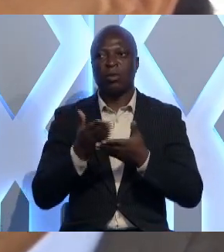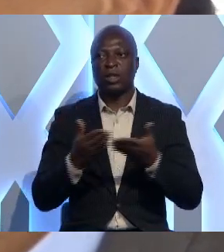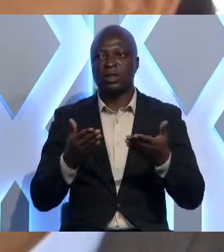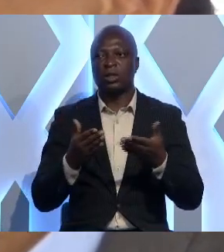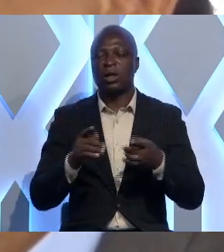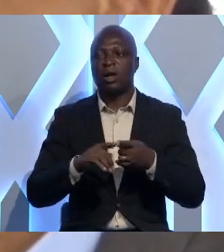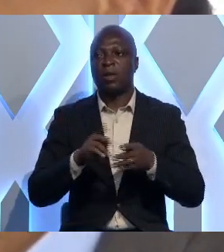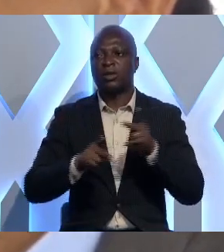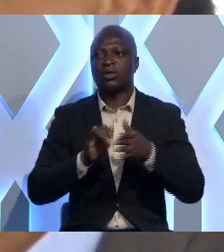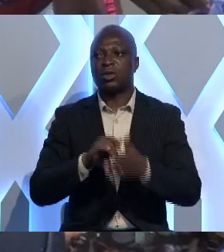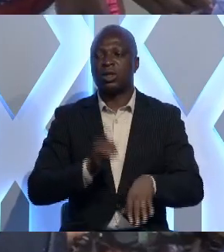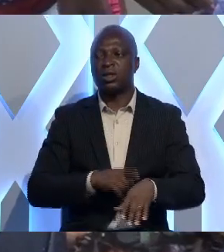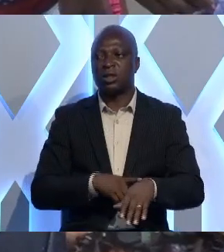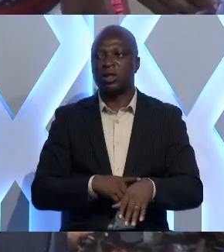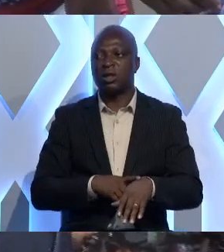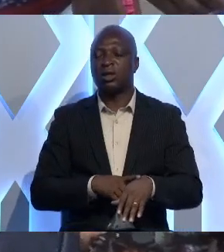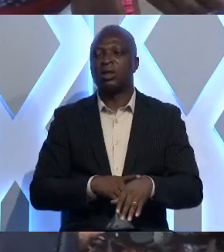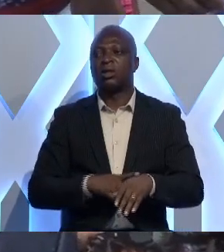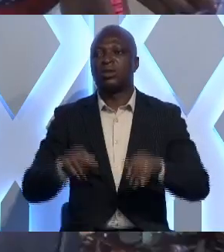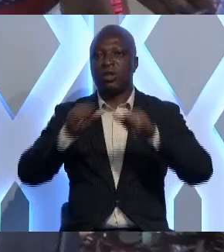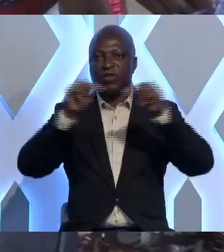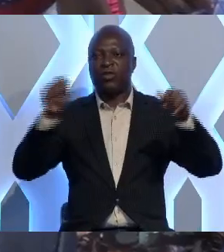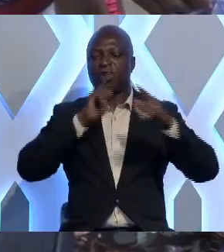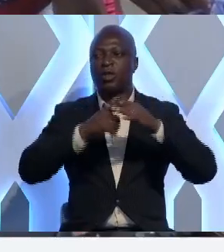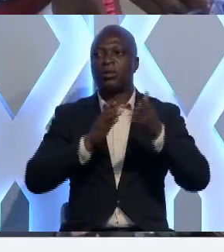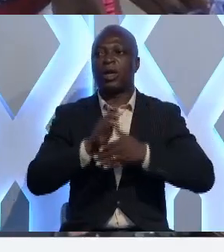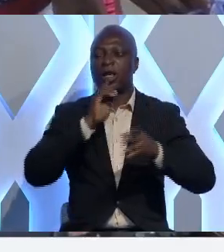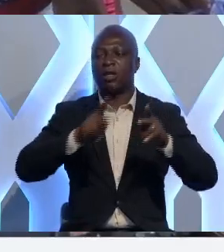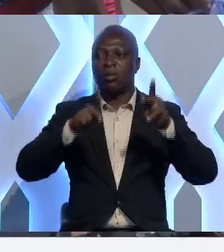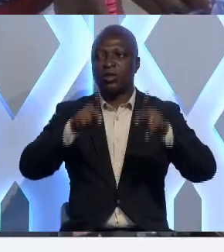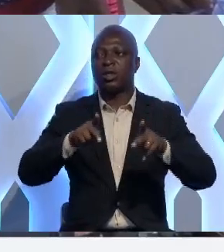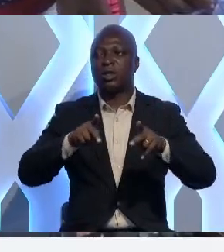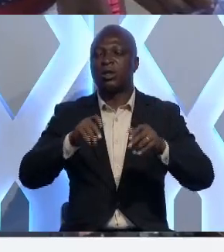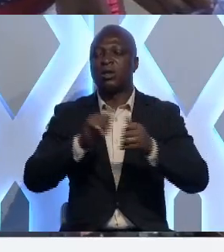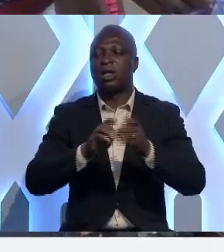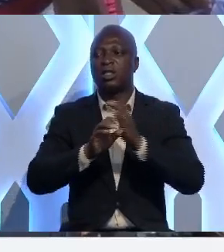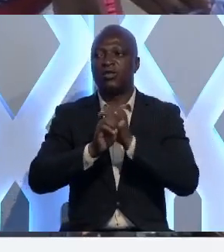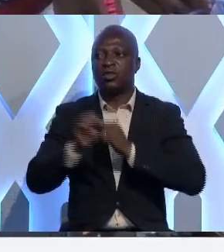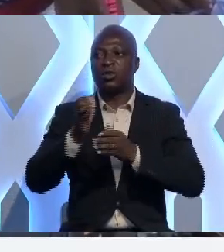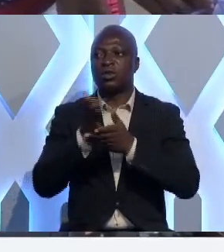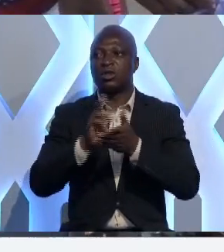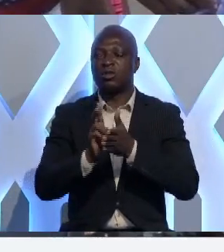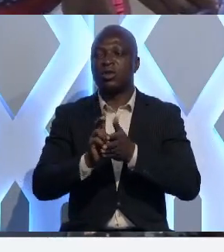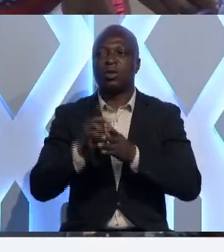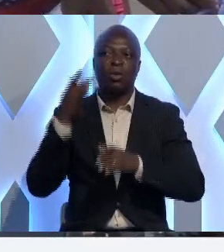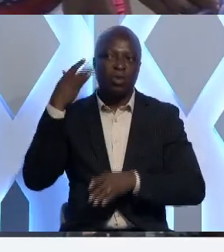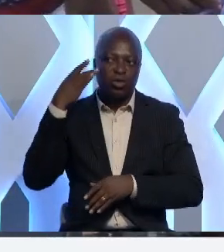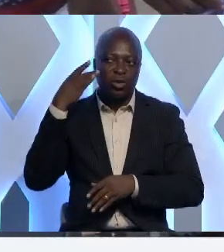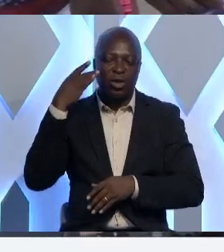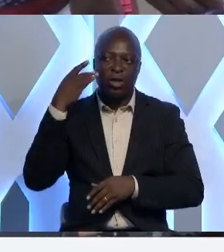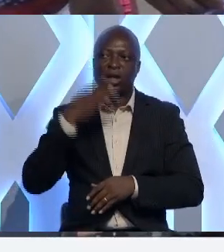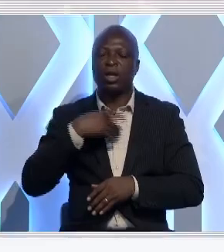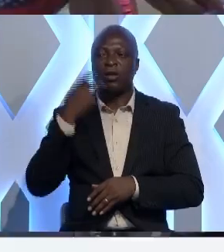À partir de cet instant, les affiches vont commencer par être posées. Il s'agit également de la diffusion de spots audio et